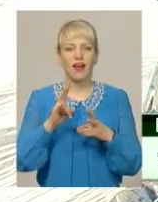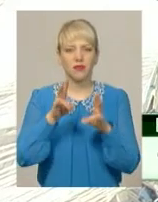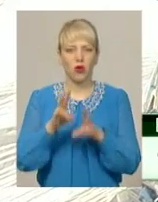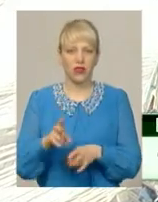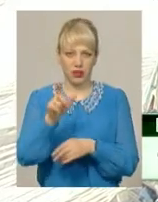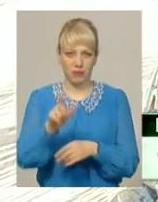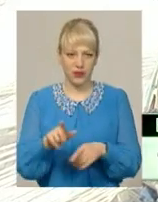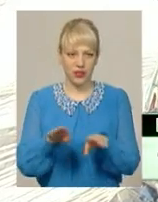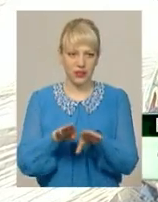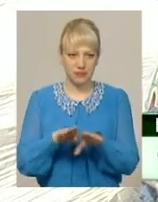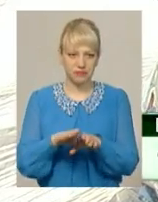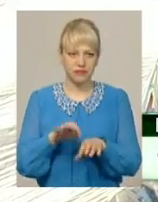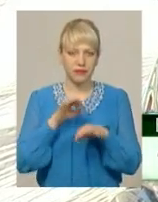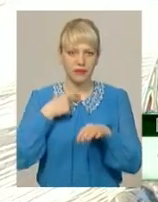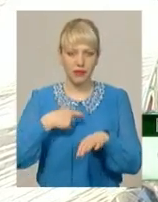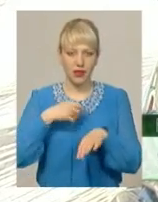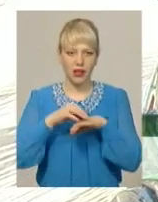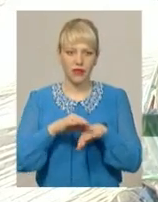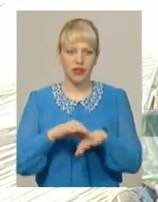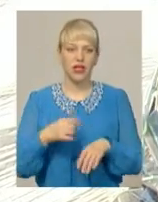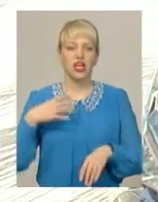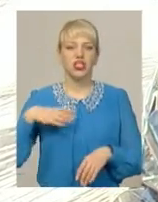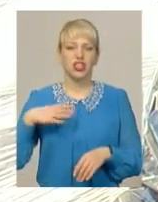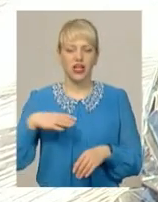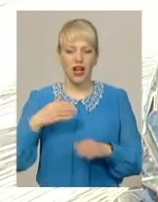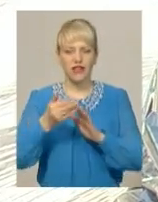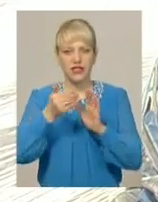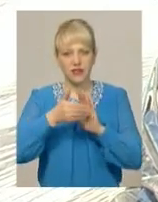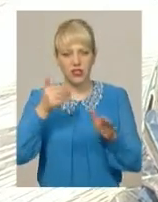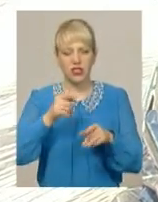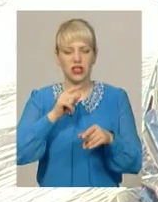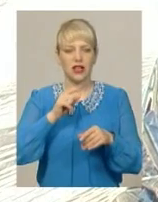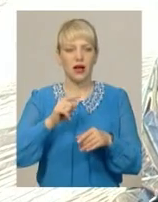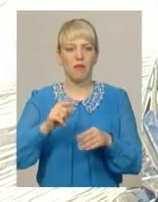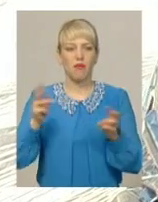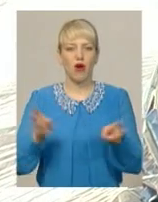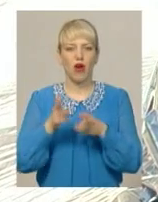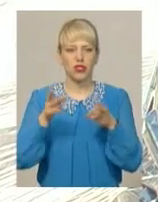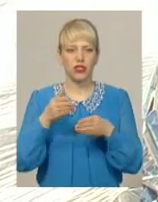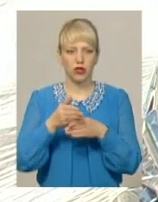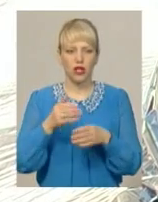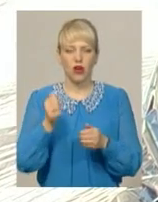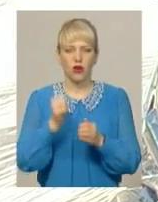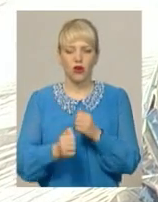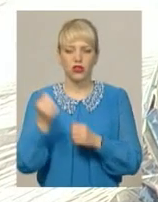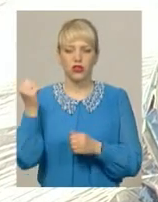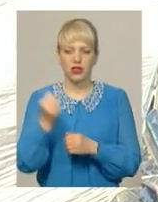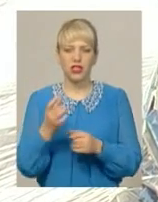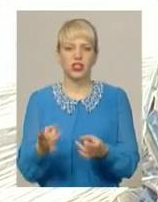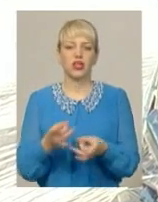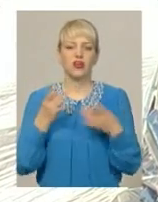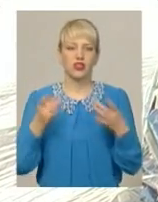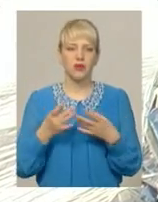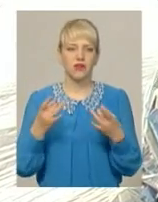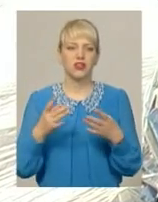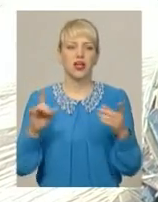ну і чекаємо вже приїзду пожарних. Кожного тижня практично нам розповідають, разі чого, які дії